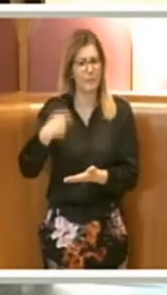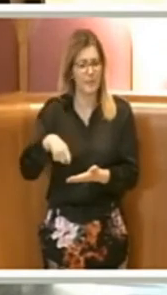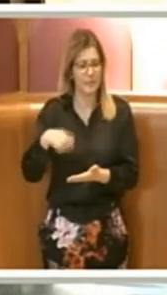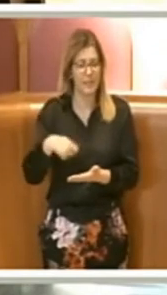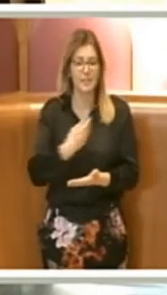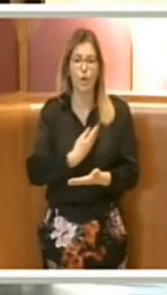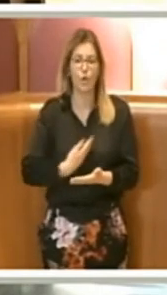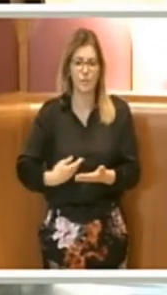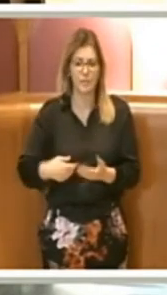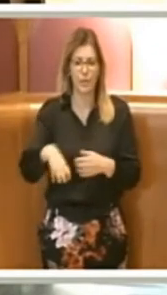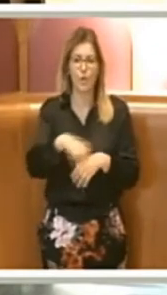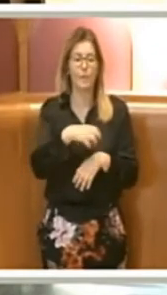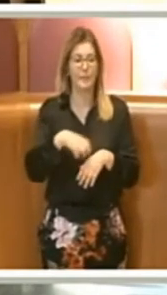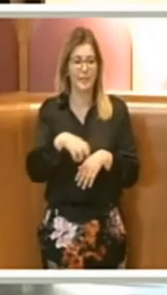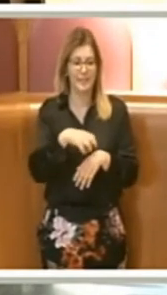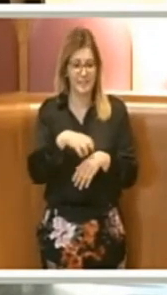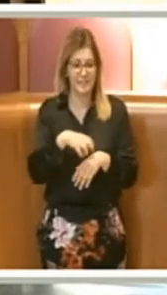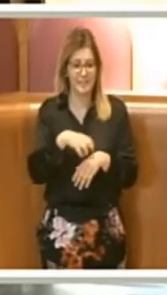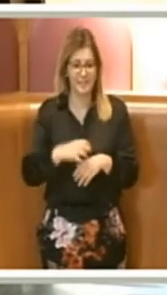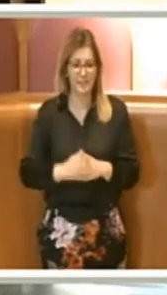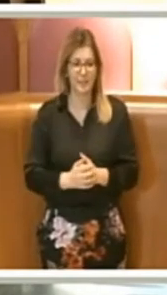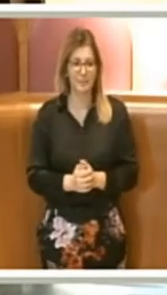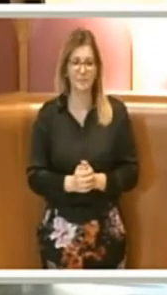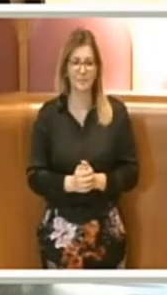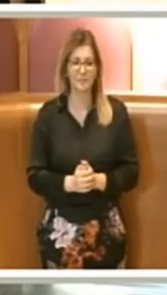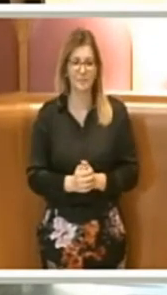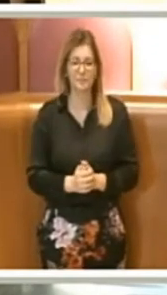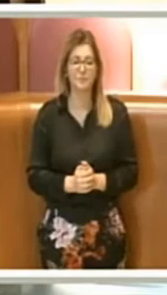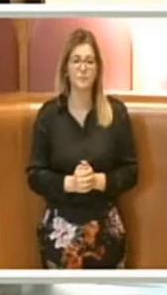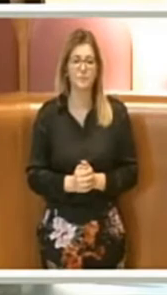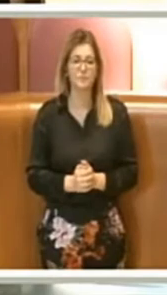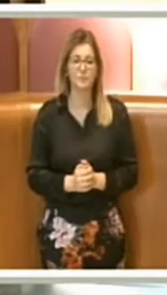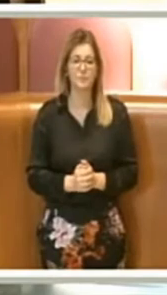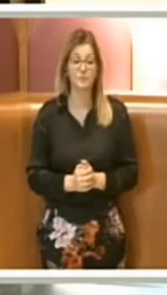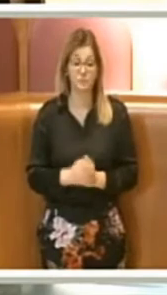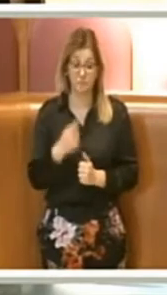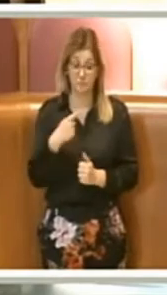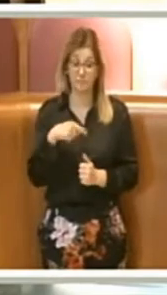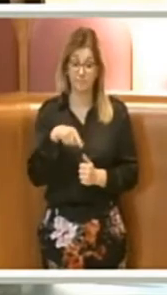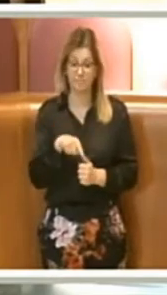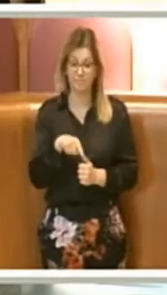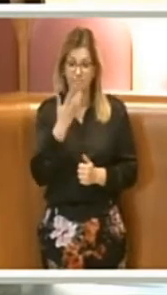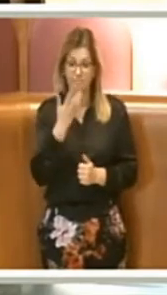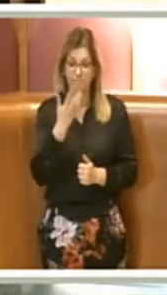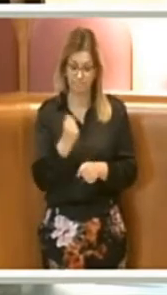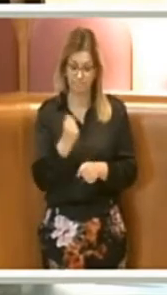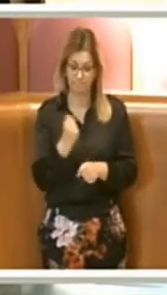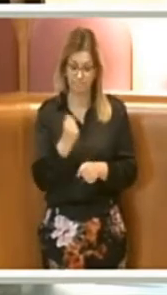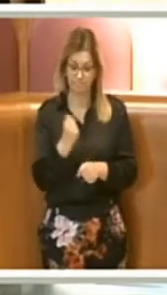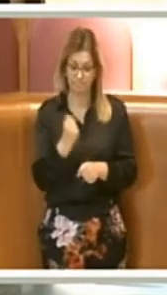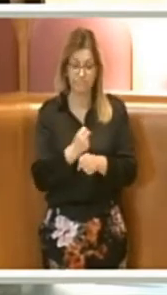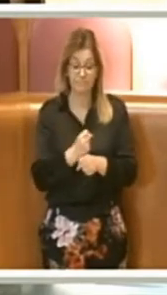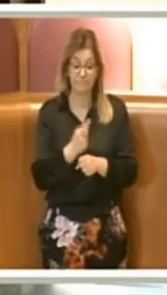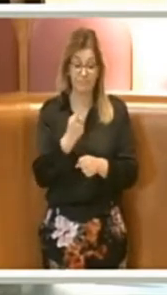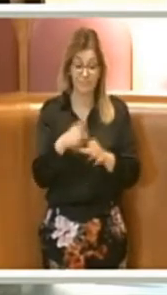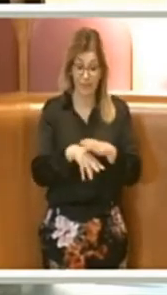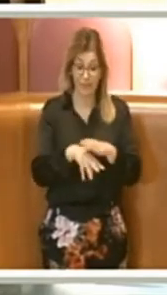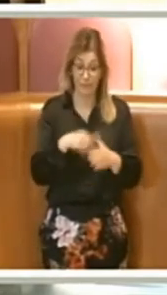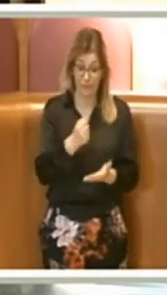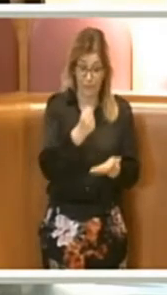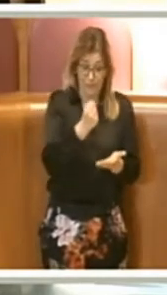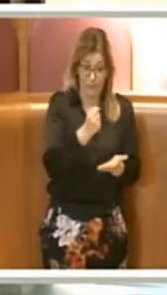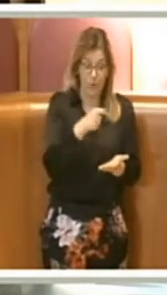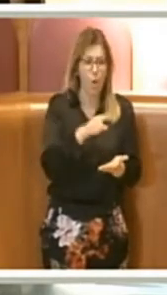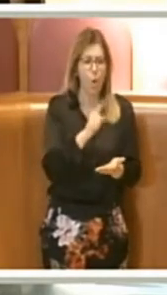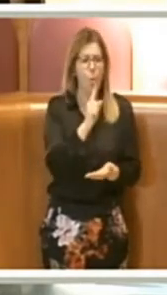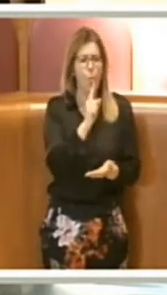Ministri e con questa operazione parte di questi fondi, corrispondente alla cifra